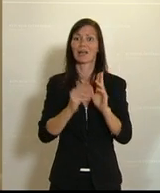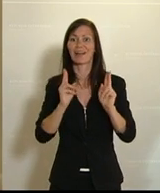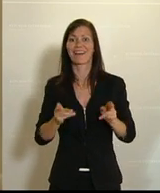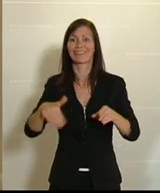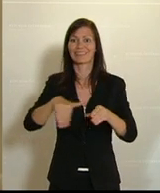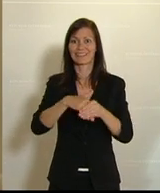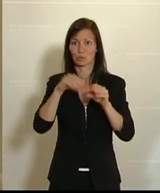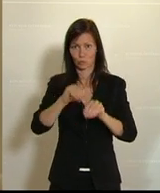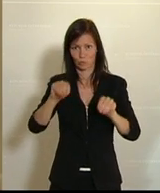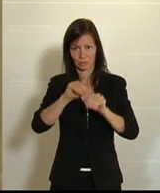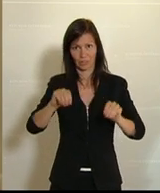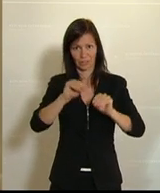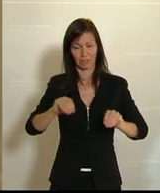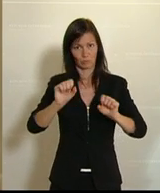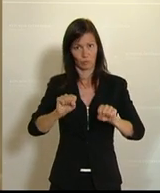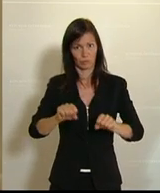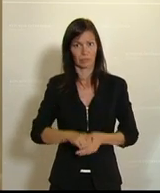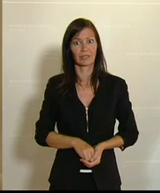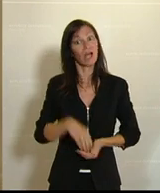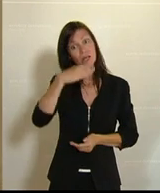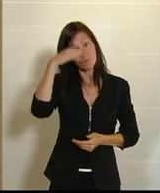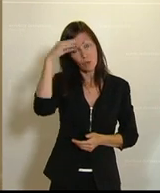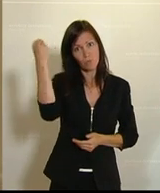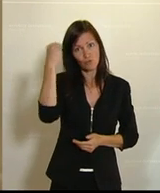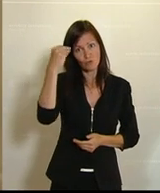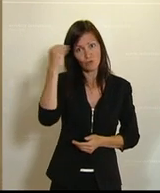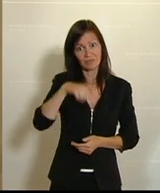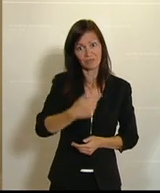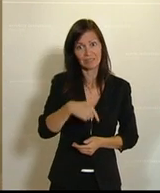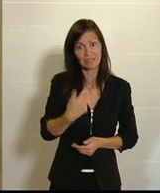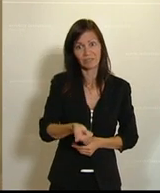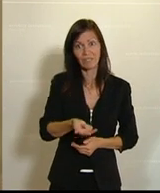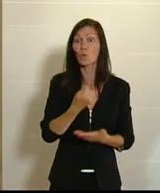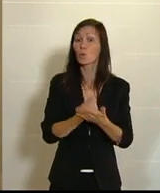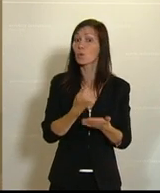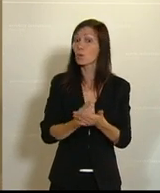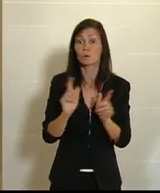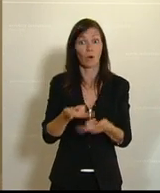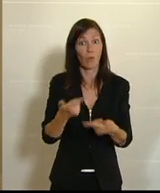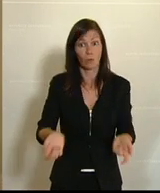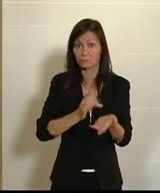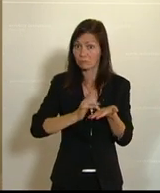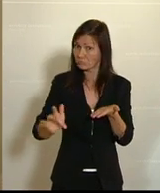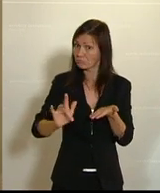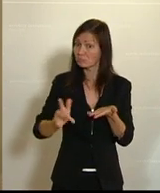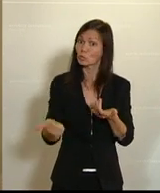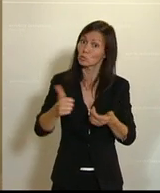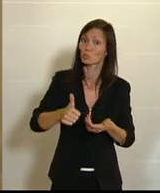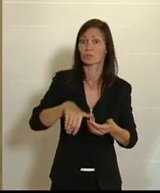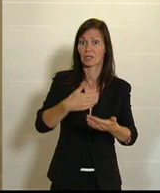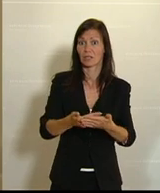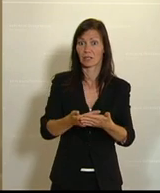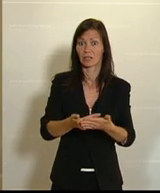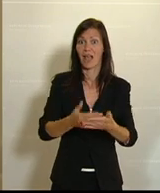Basis wird die Sommerschule 2020 als kostenfreies Zusatzangebot, wie gesagt, in den